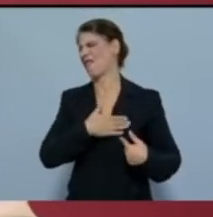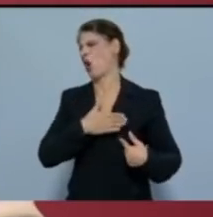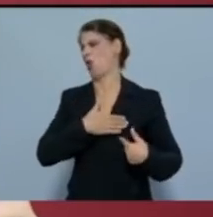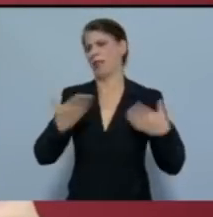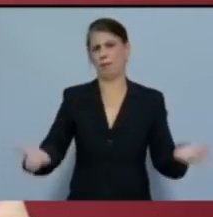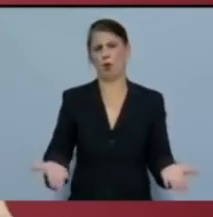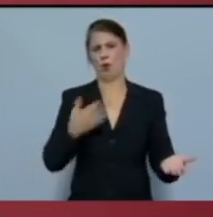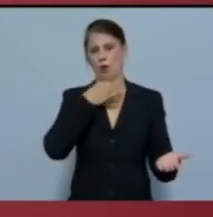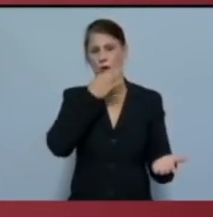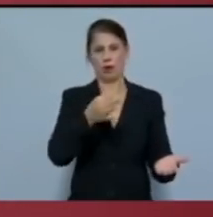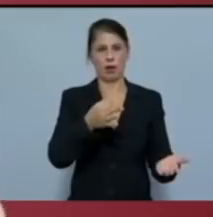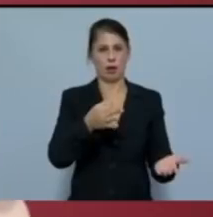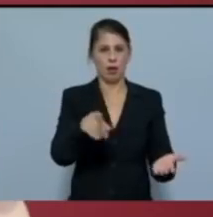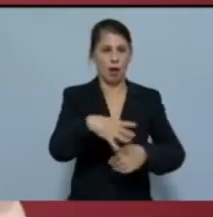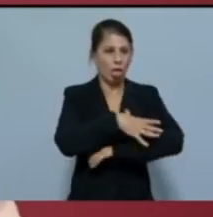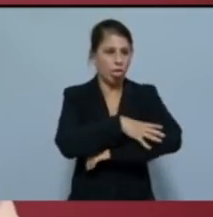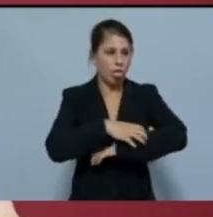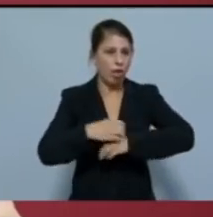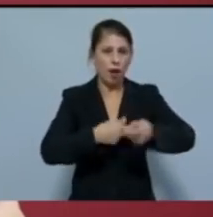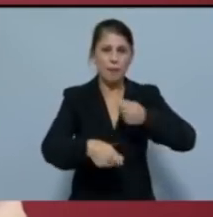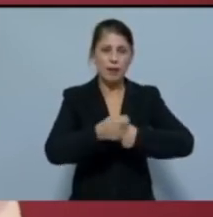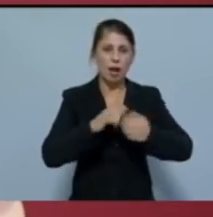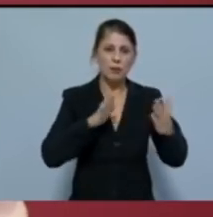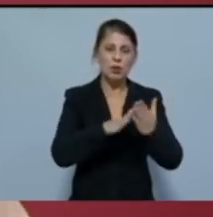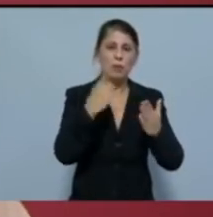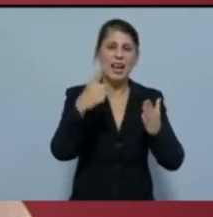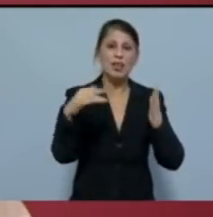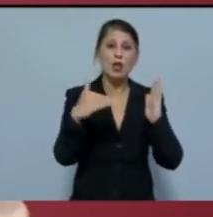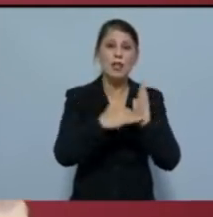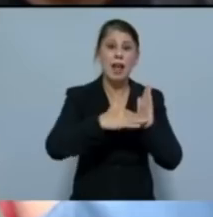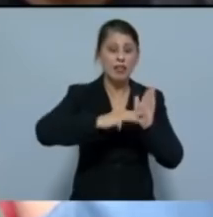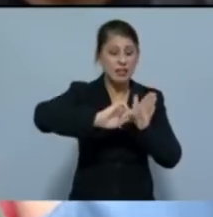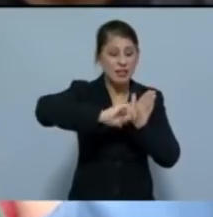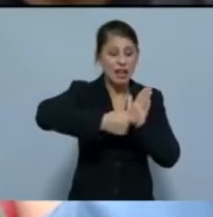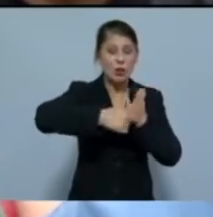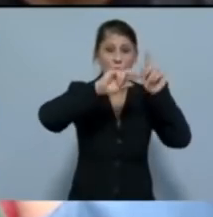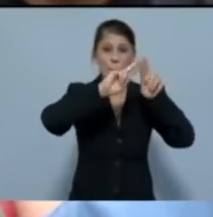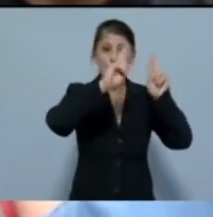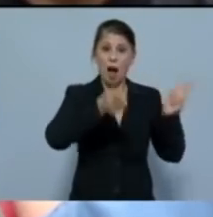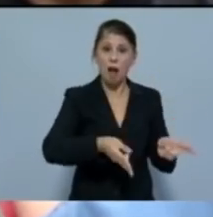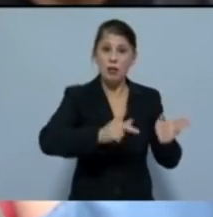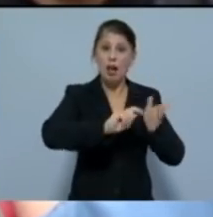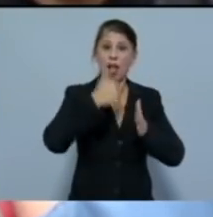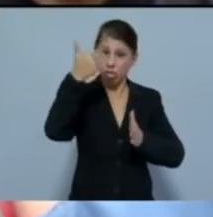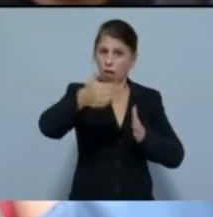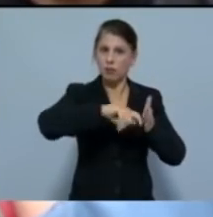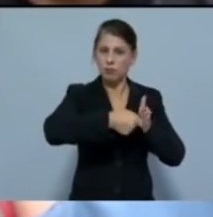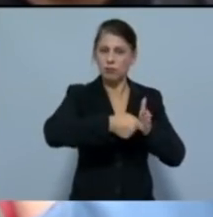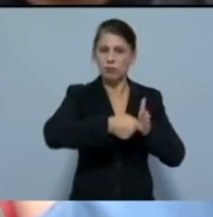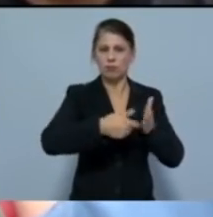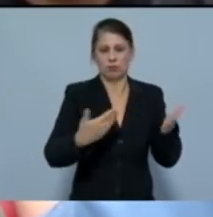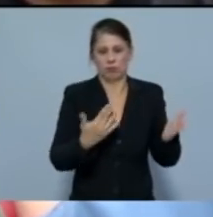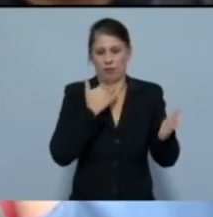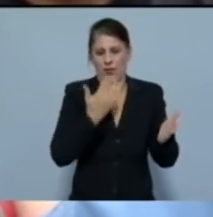επιχειρήσεις που αντιμετωπίζουν εκατό χιλιάδες λουκέτα με βάση τις δικές τους εκτιμήσεις απλά δεν